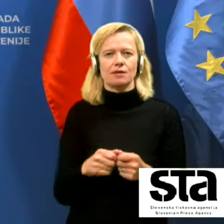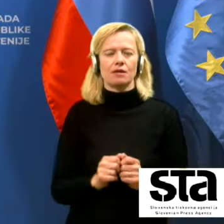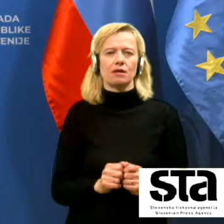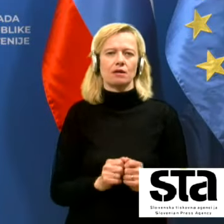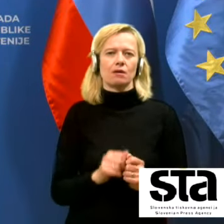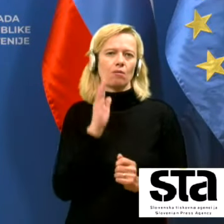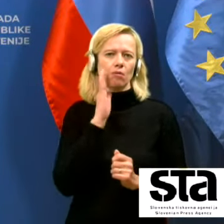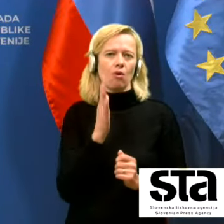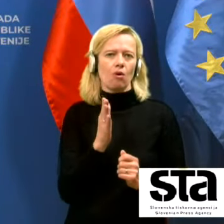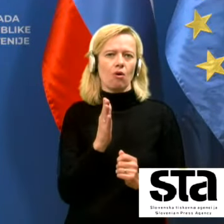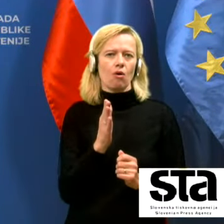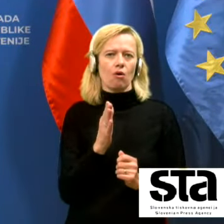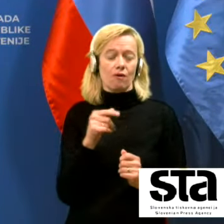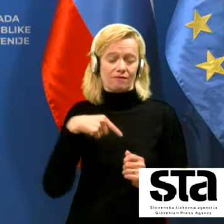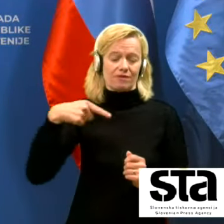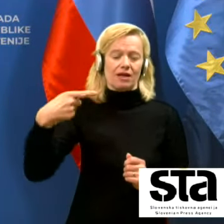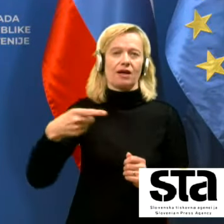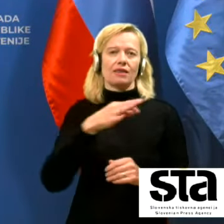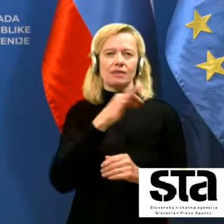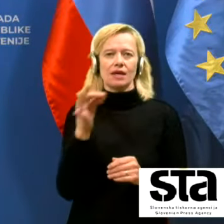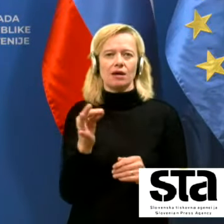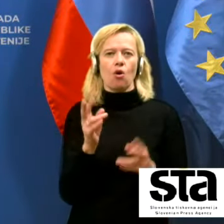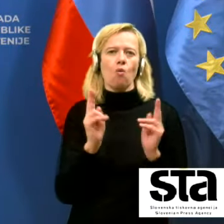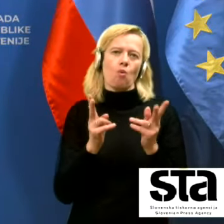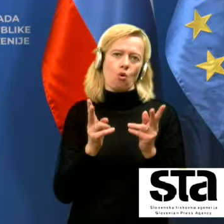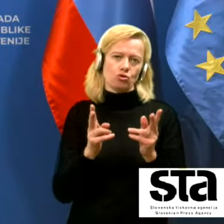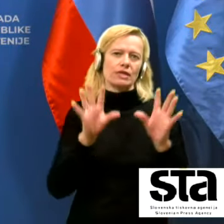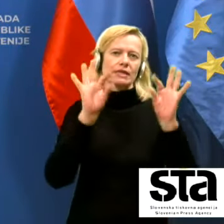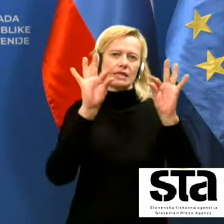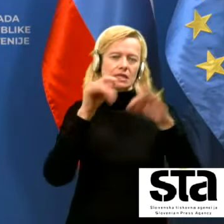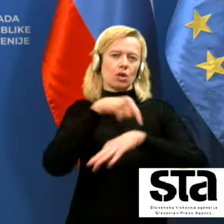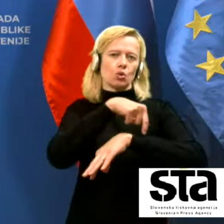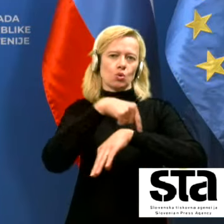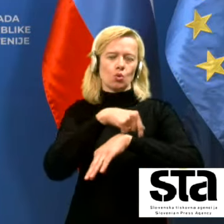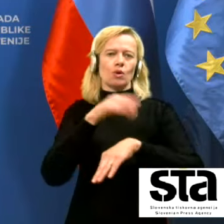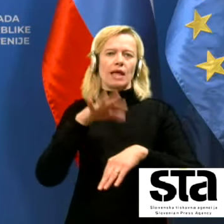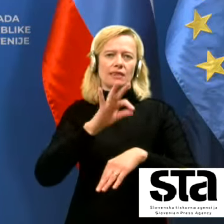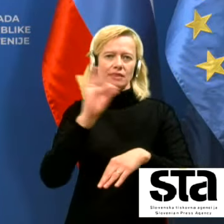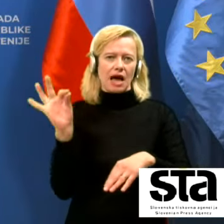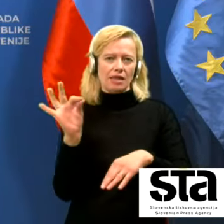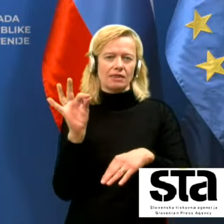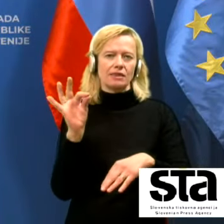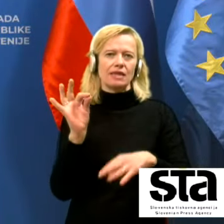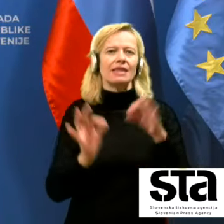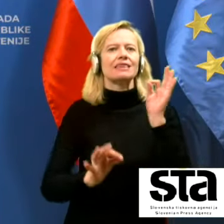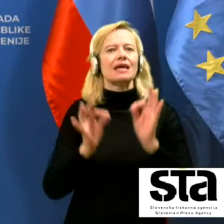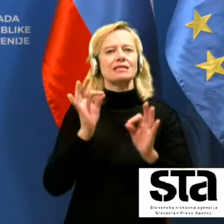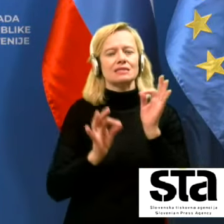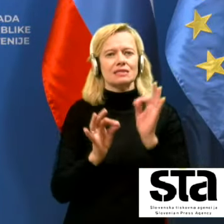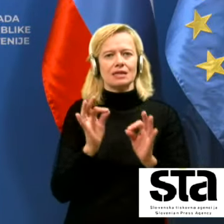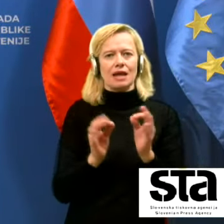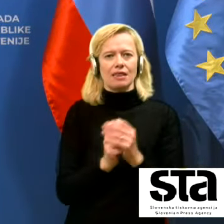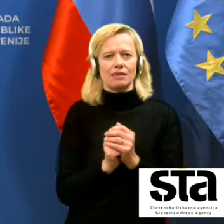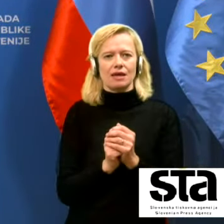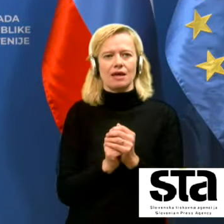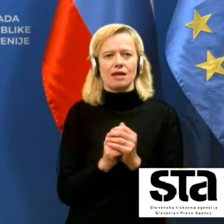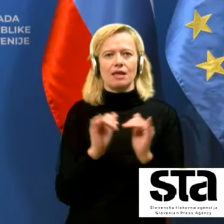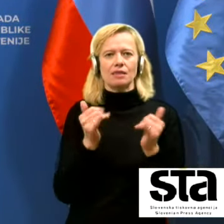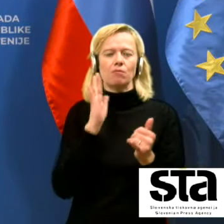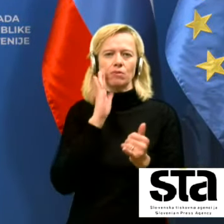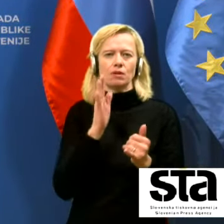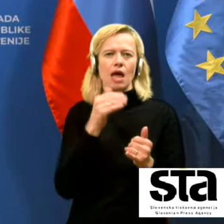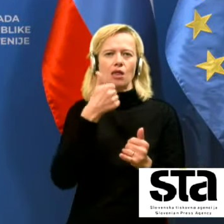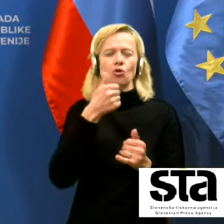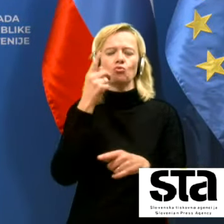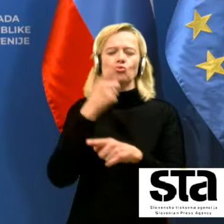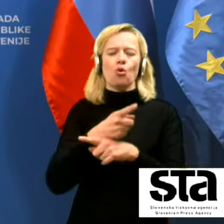ne vem, v teh dneh, naj bi verjetno omogočili po enih deset ur na dan, devet deset ur na dan testiranje, se pravi, da bi le eno določeno